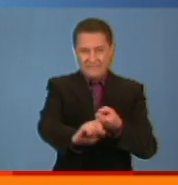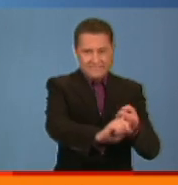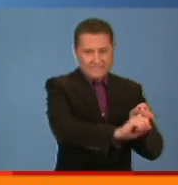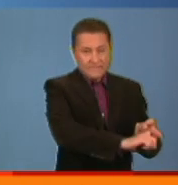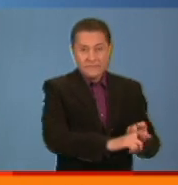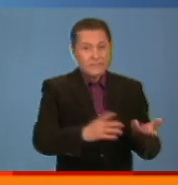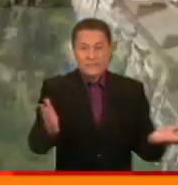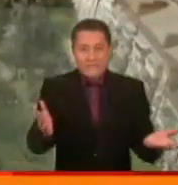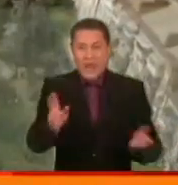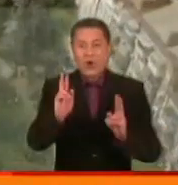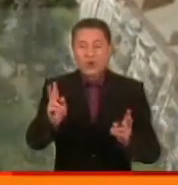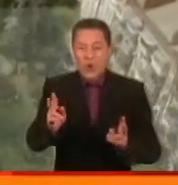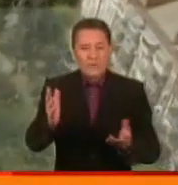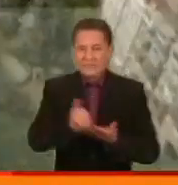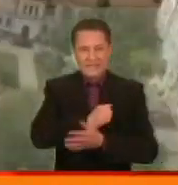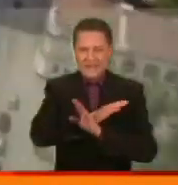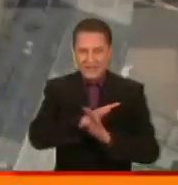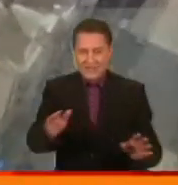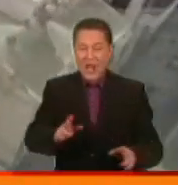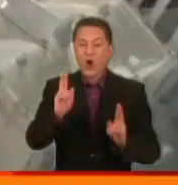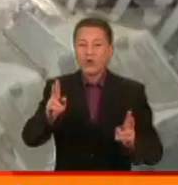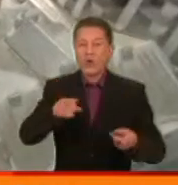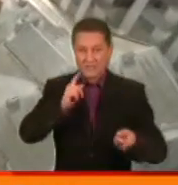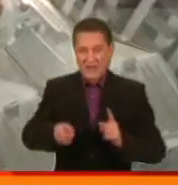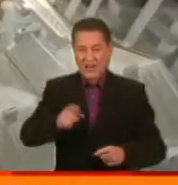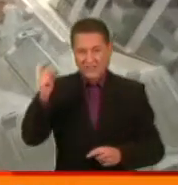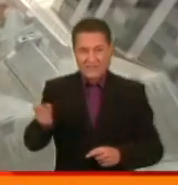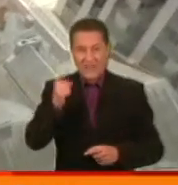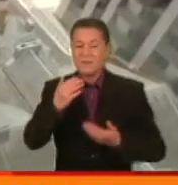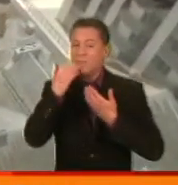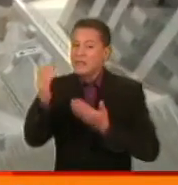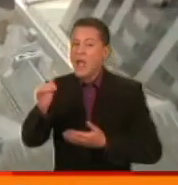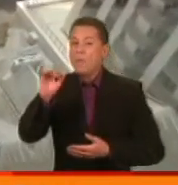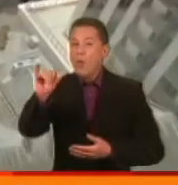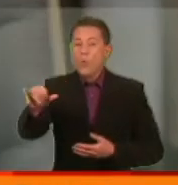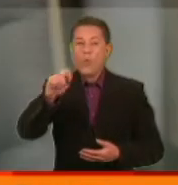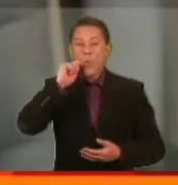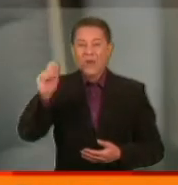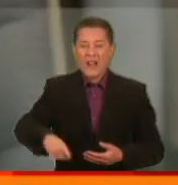Кінців не знайти. Хто ж є справжнім власником сіного? Питаємо в українського директора.